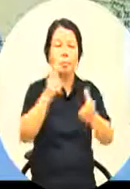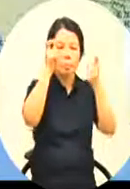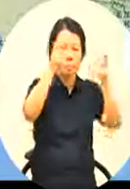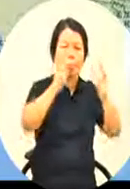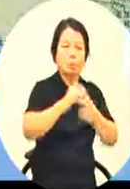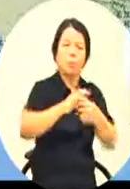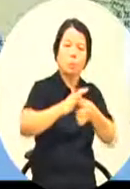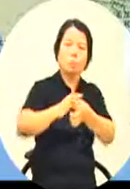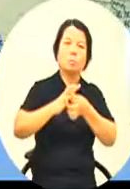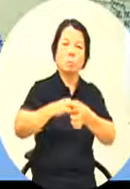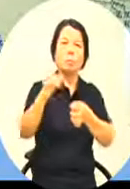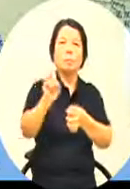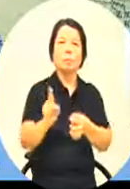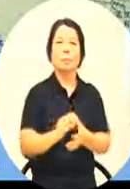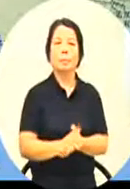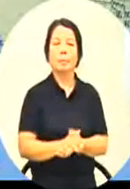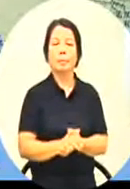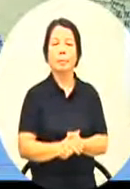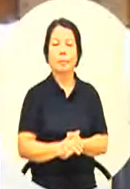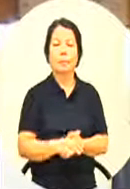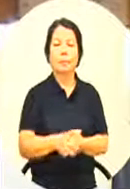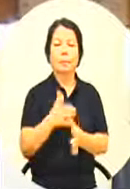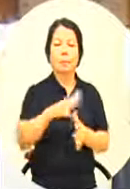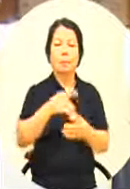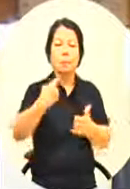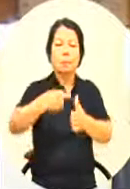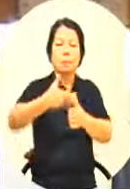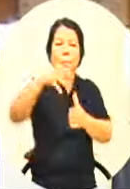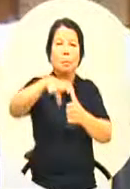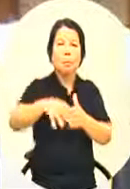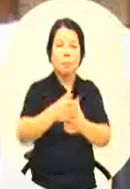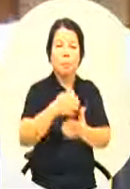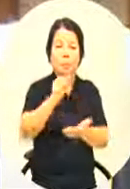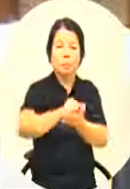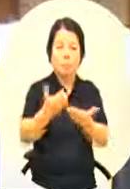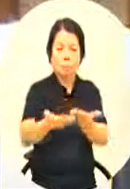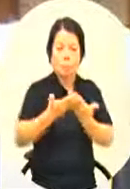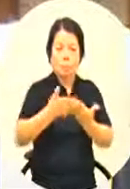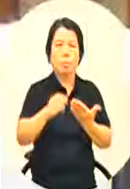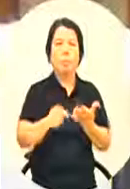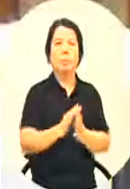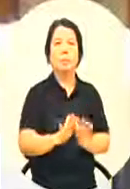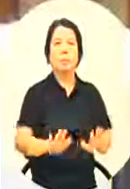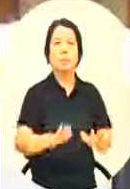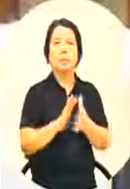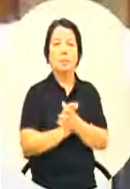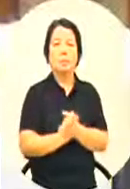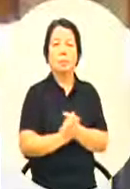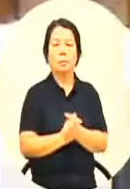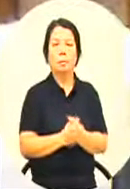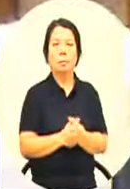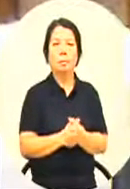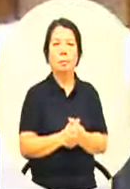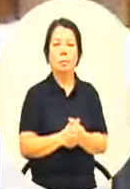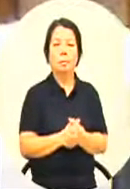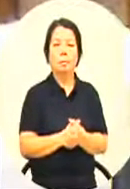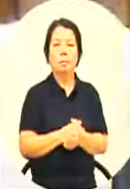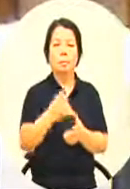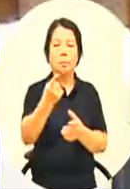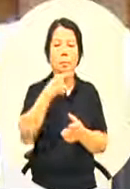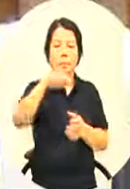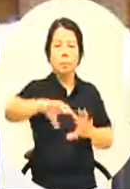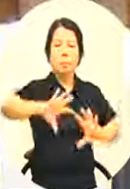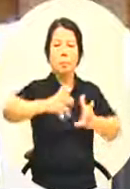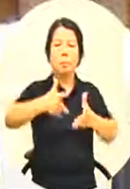跟高雄又有什么关系根据教育局所提供的资料目前目前来自于这些